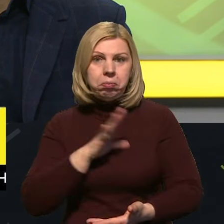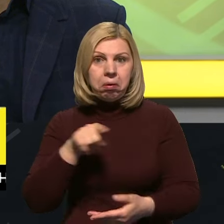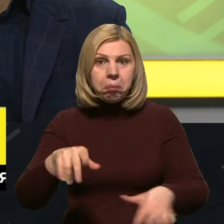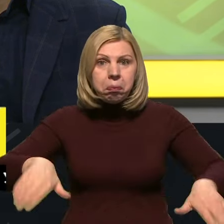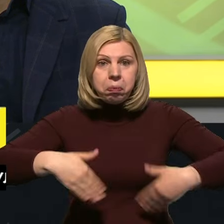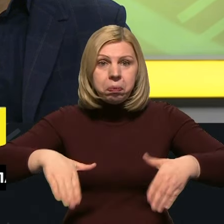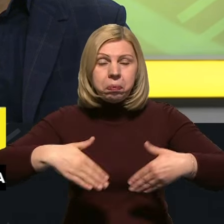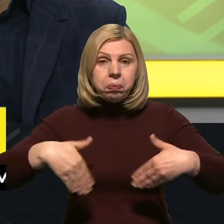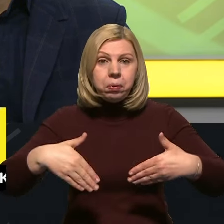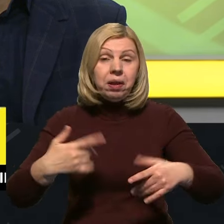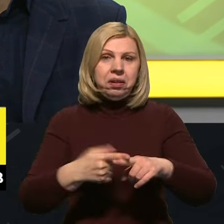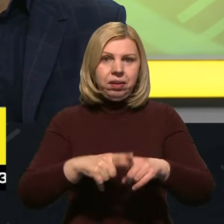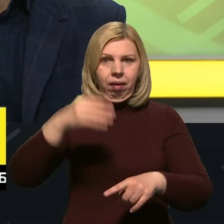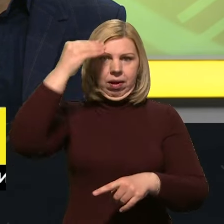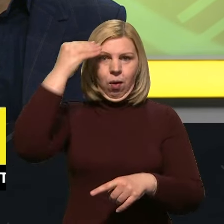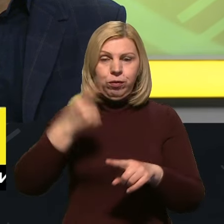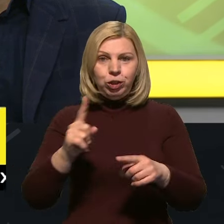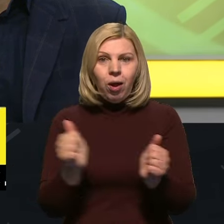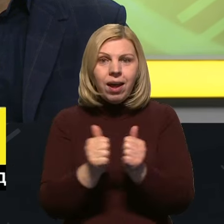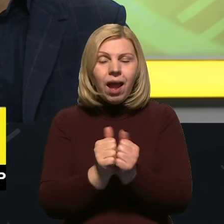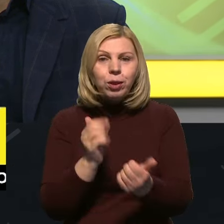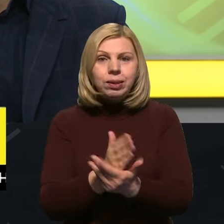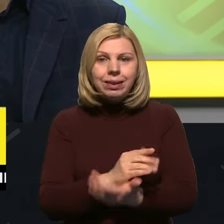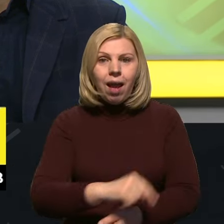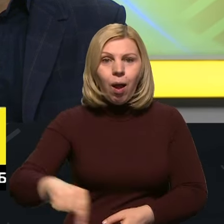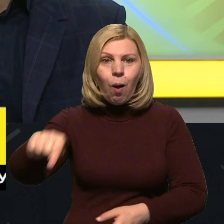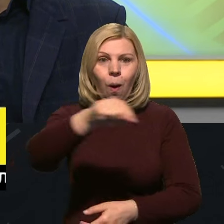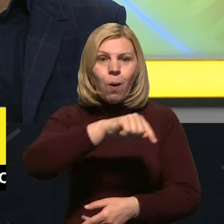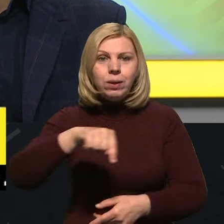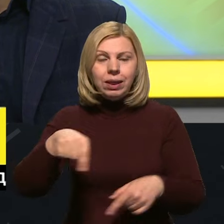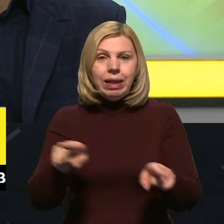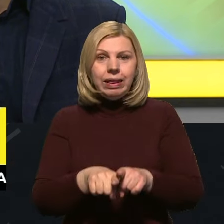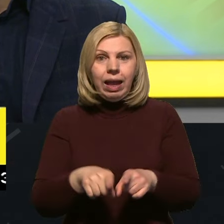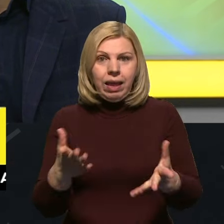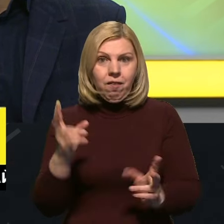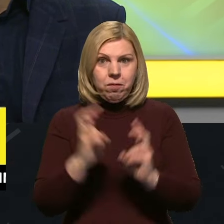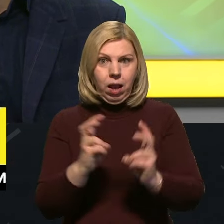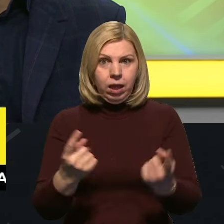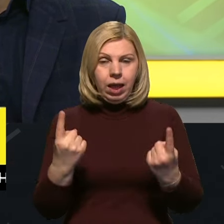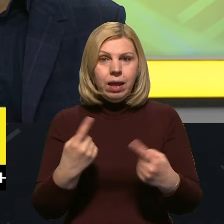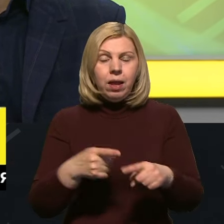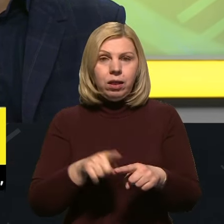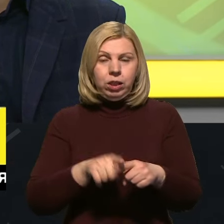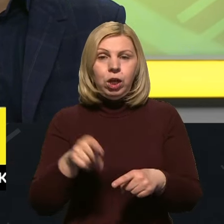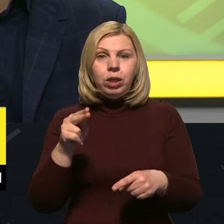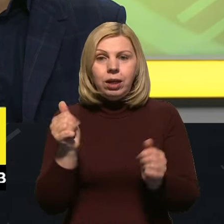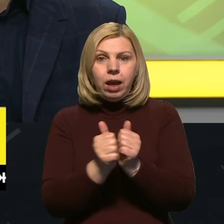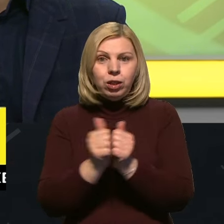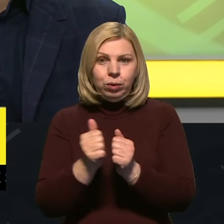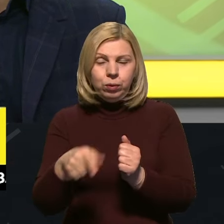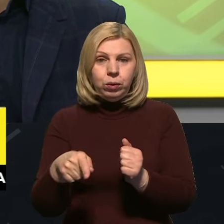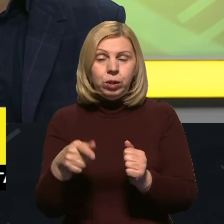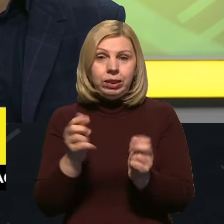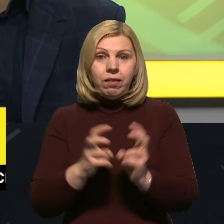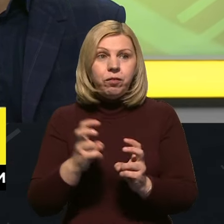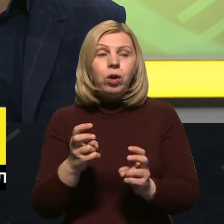немає. І це, враховуючи те, що поряд знаходиться таке підприємство, набережні чоловні, поряд з цією Алабугою.